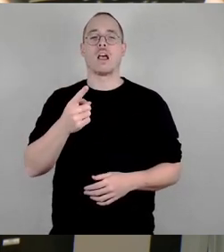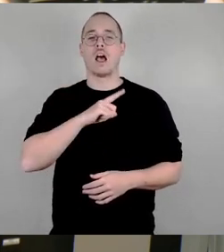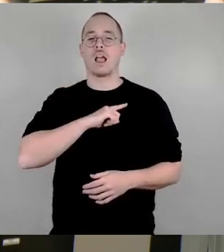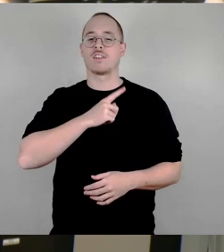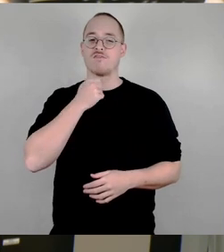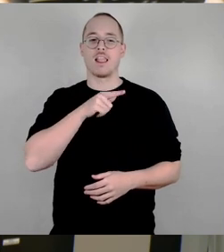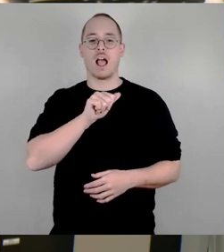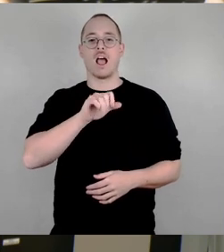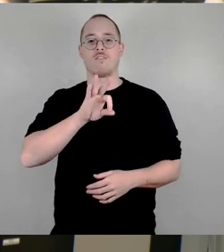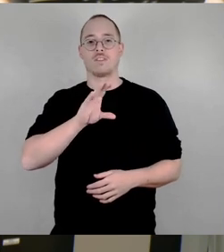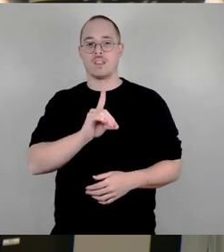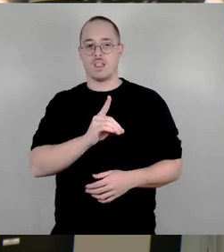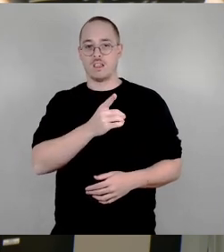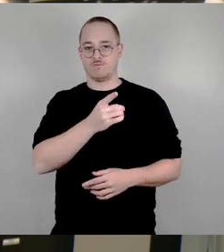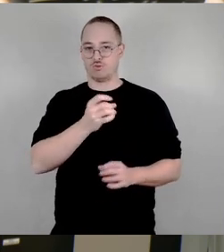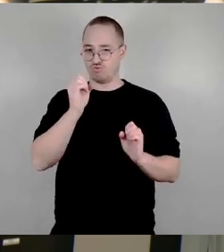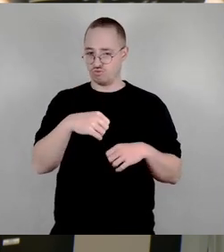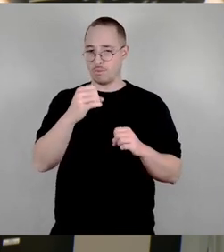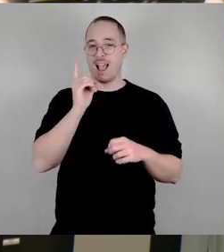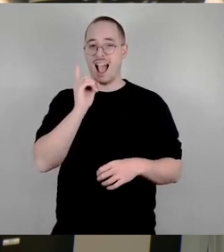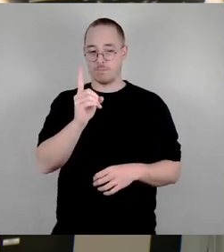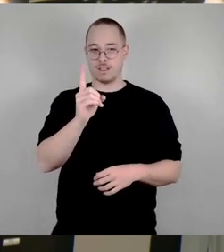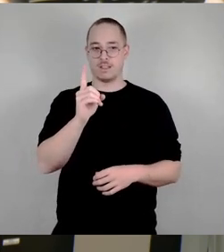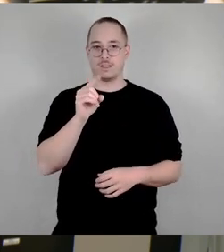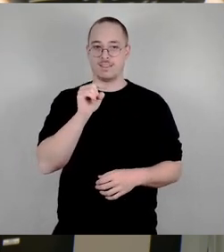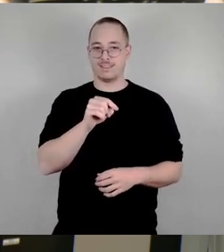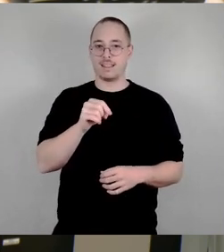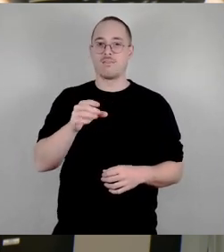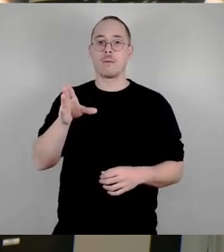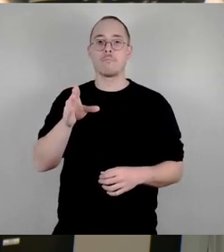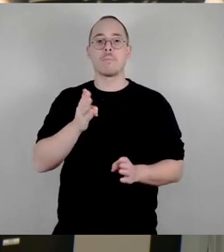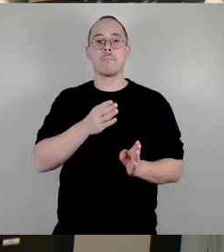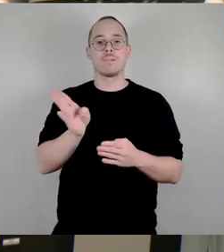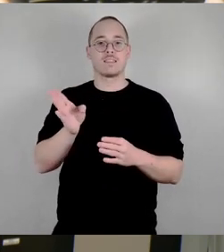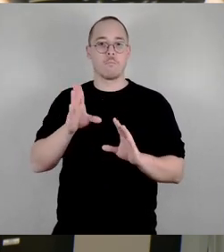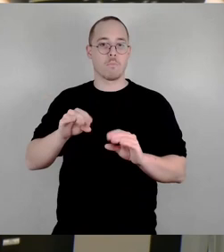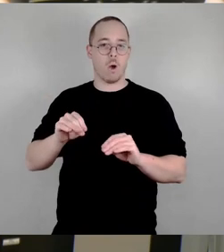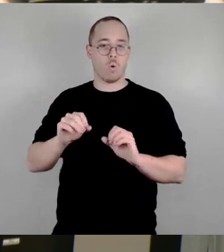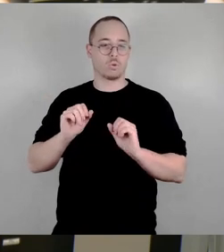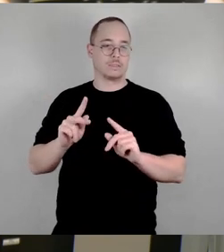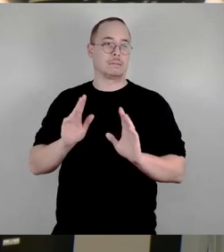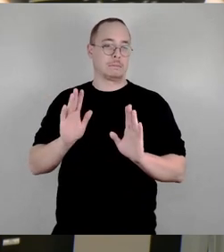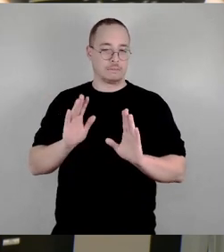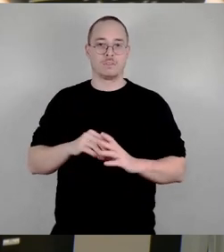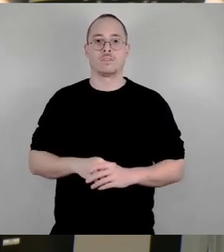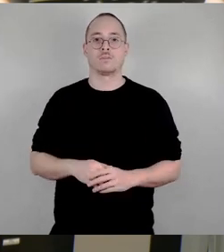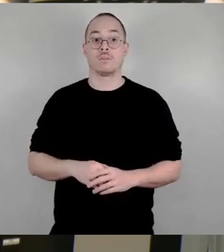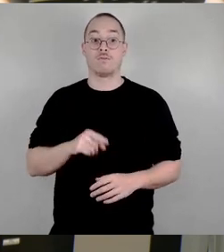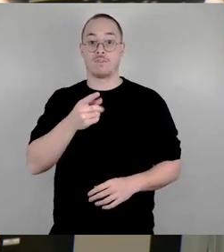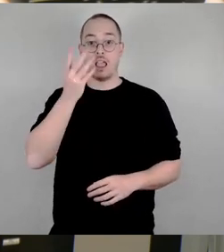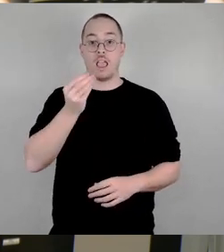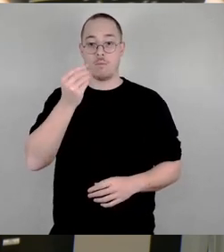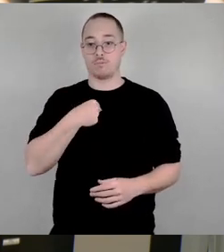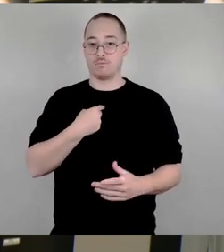Missbrauch. Es ist ganz einfach so, wenn ich in der App angeben muss, ein Personaldokument, das ist ja egal, welches das ist, ob der